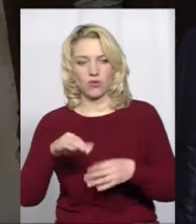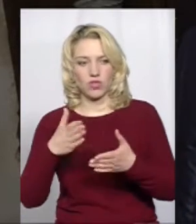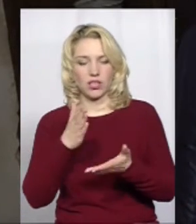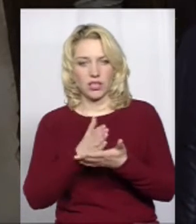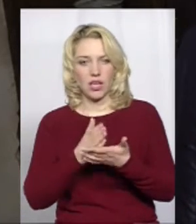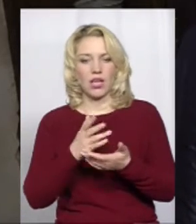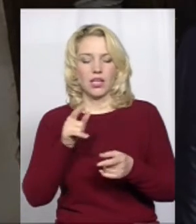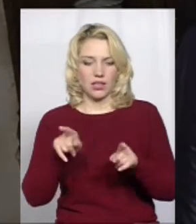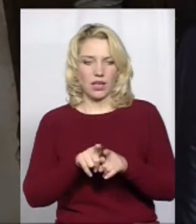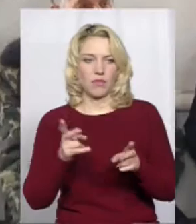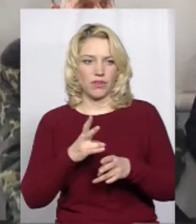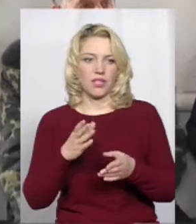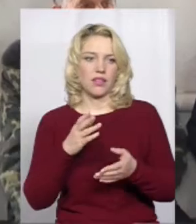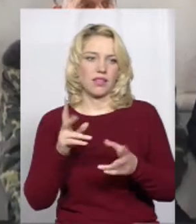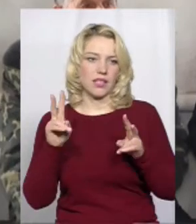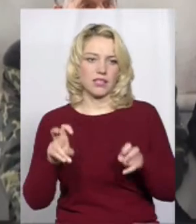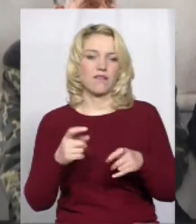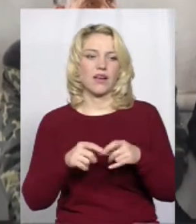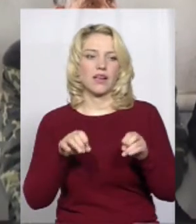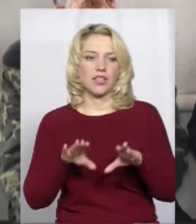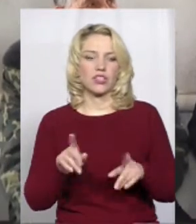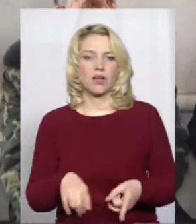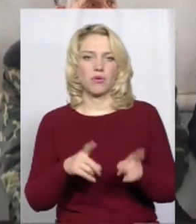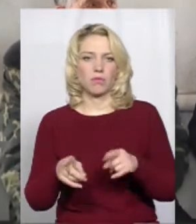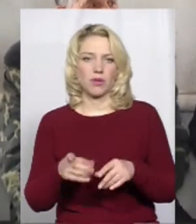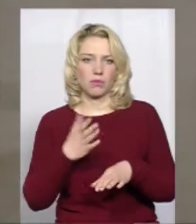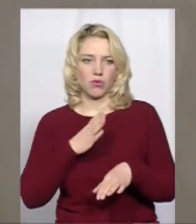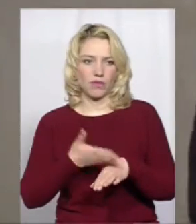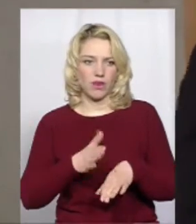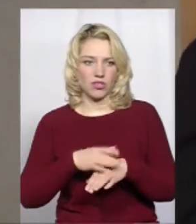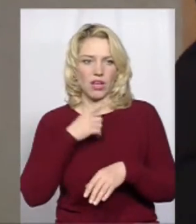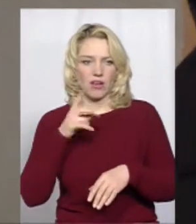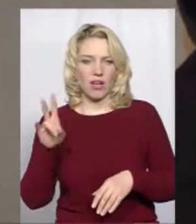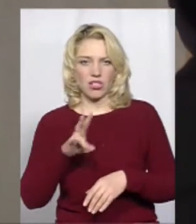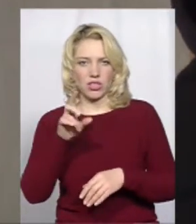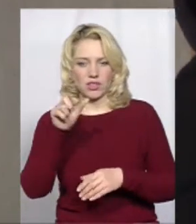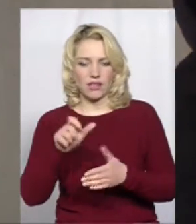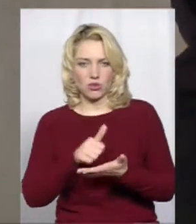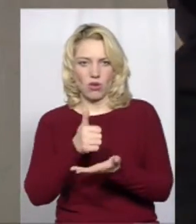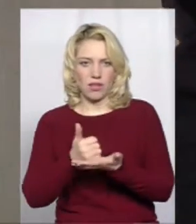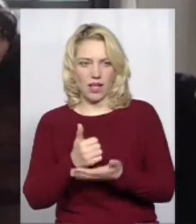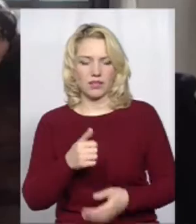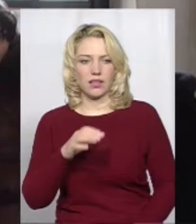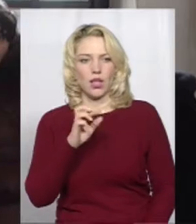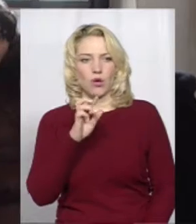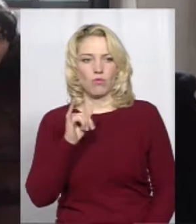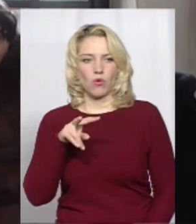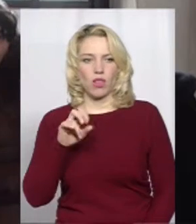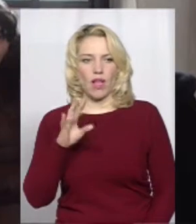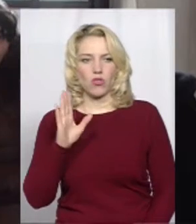і що вона має так називатися. Рішення про перехід далося важко, каже настоятель Доброгорської церкви Олександр Буланов.